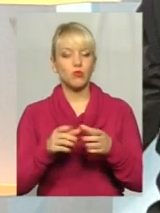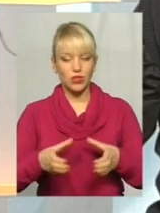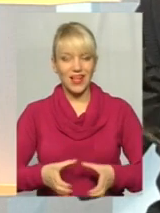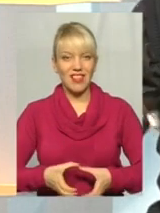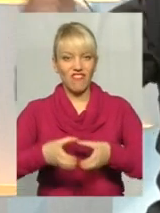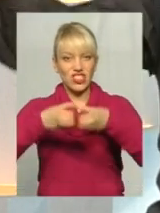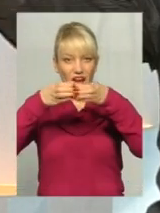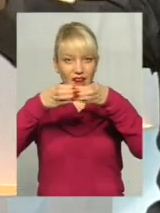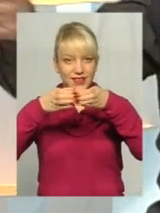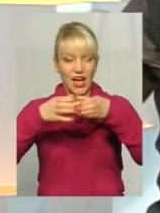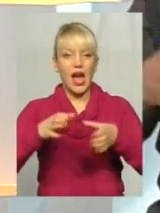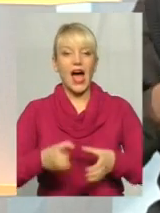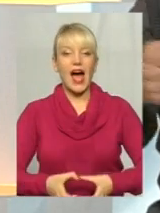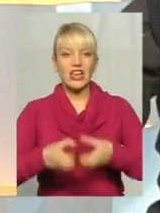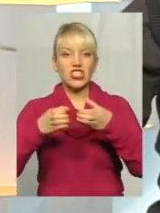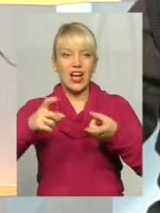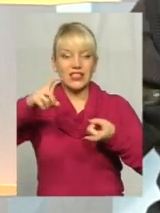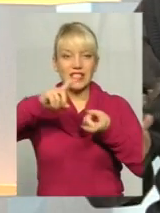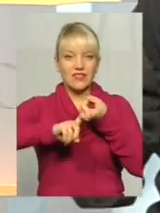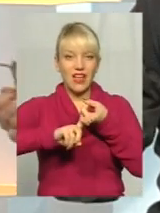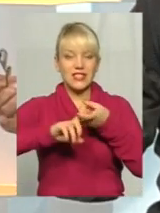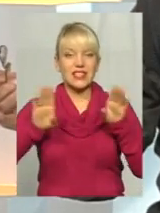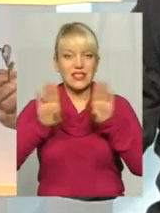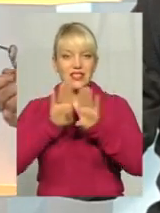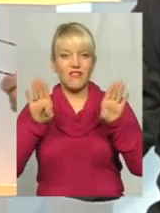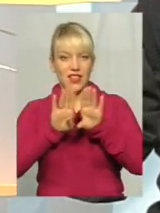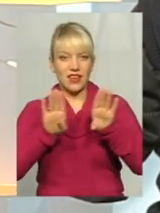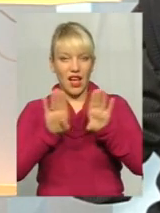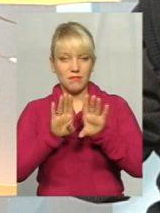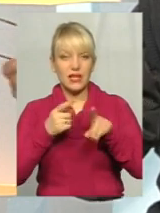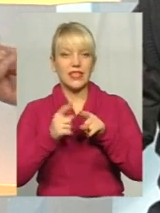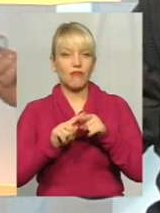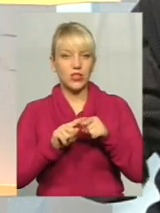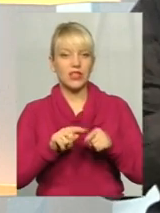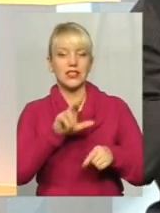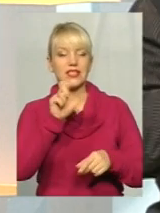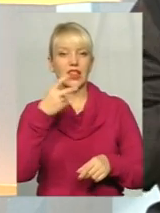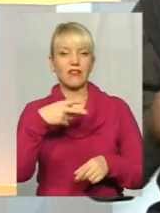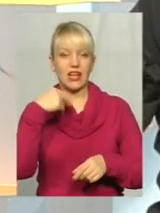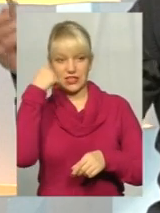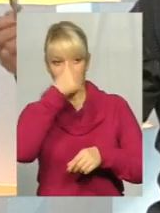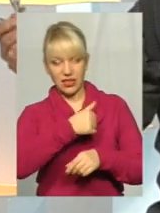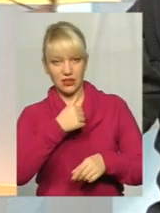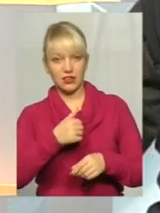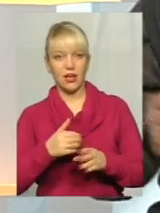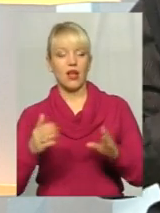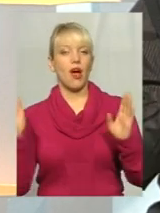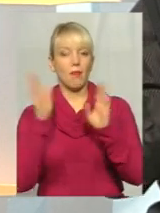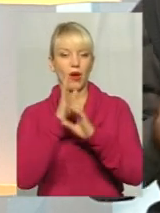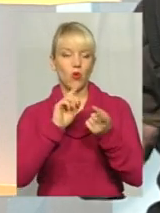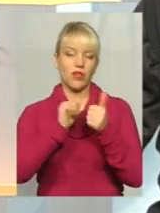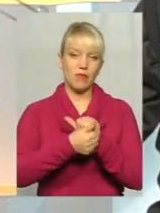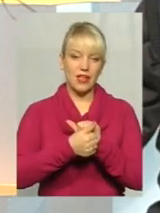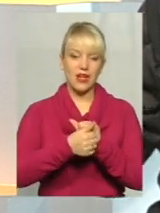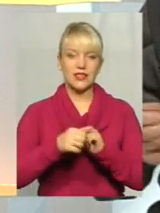а шахта зв'язана з хладними дверями. Це за 25 років погода змінюється, зима,